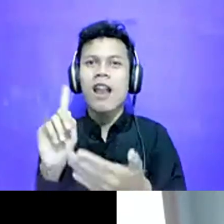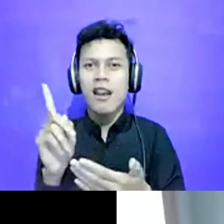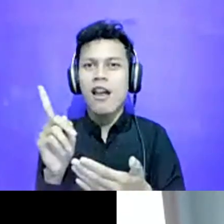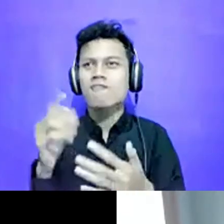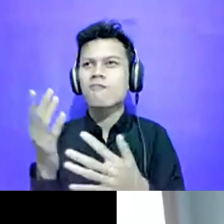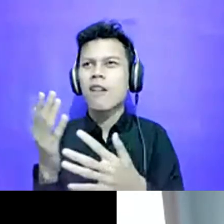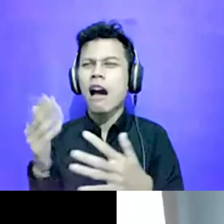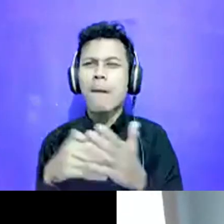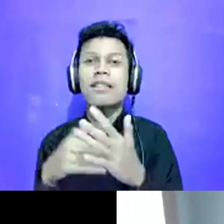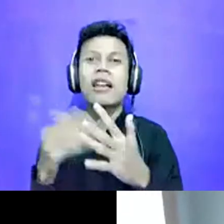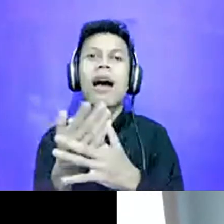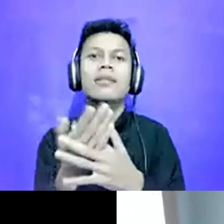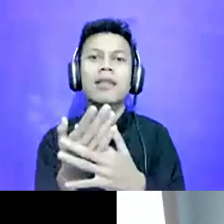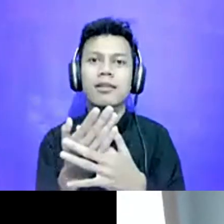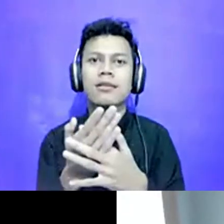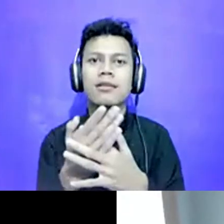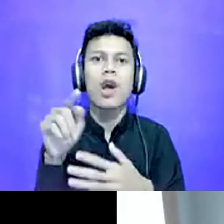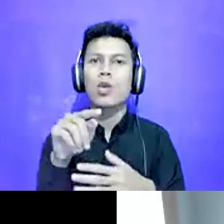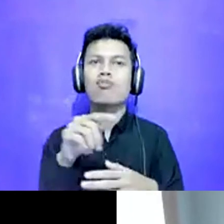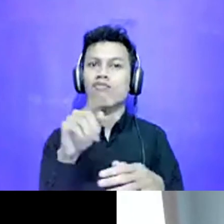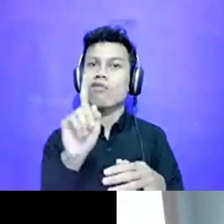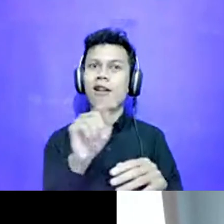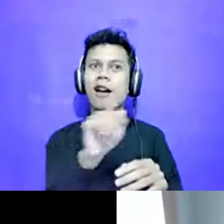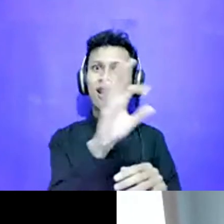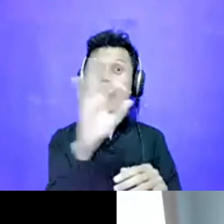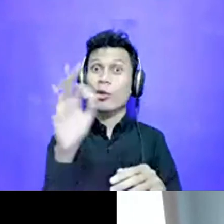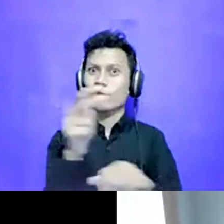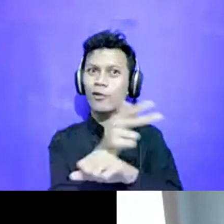Itu bisa kita lakukan. Sangat mungkin kita lakukan.